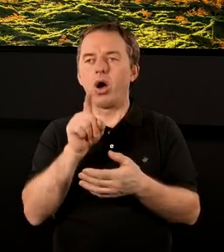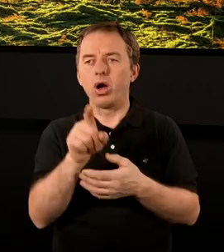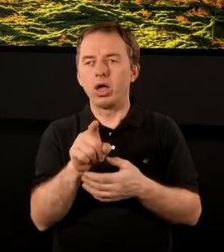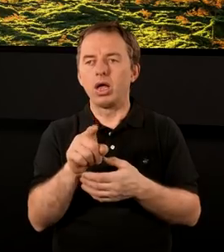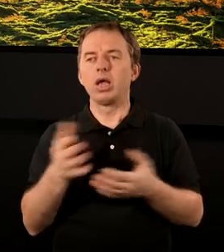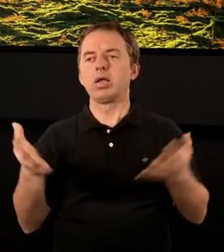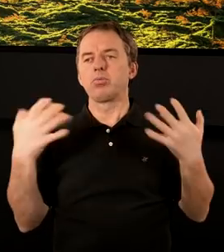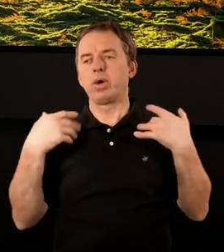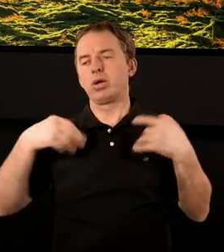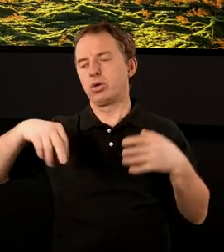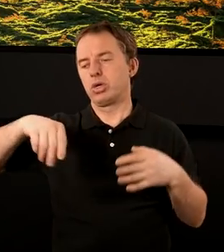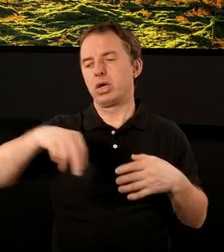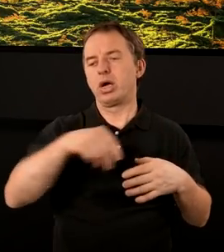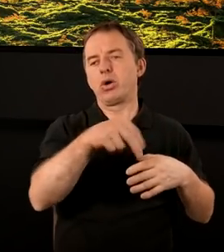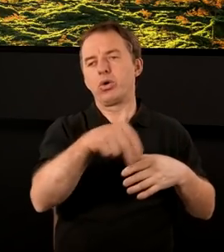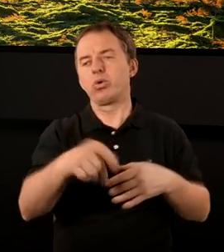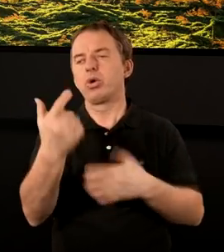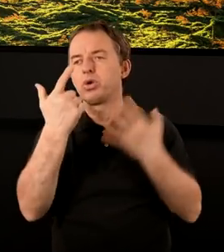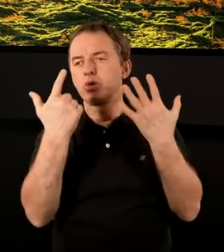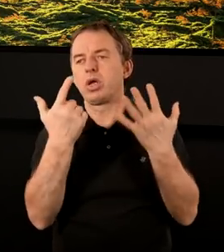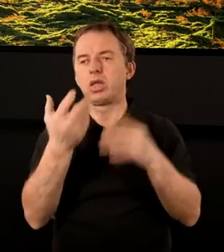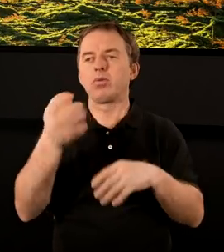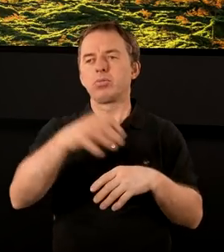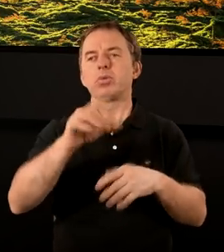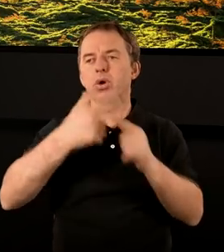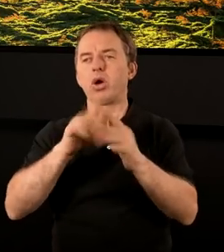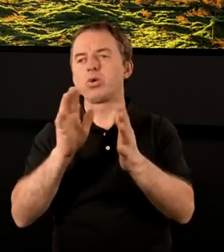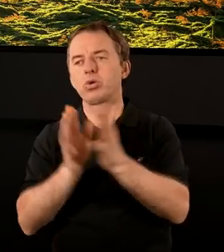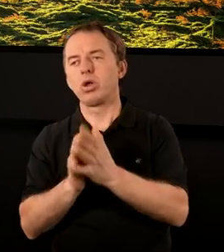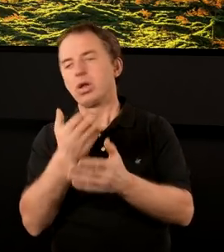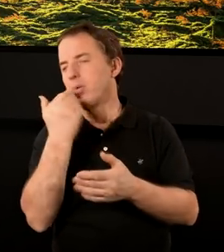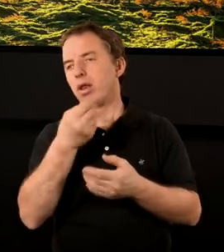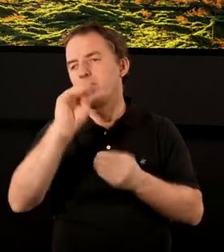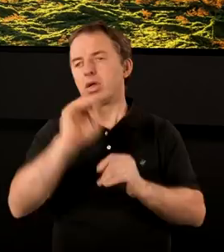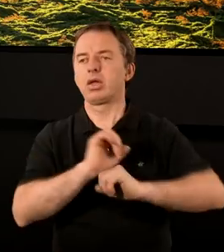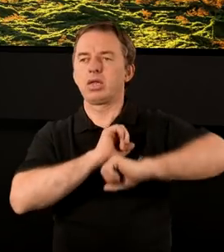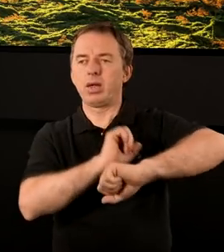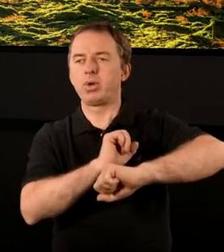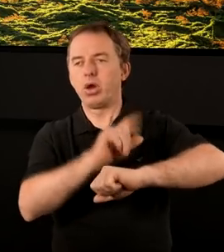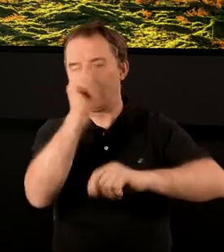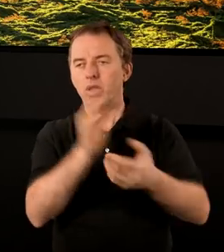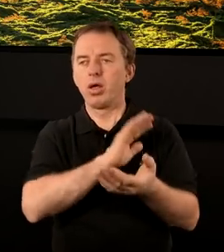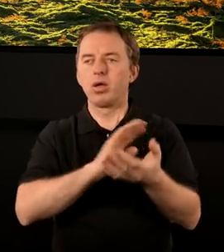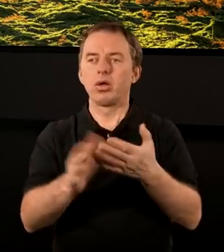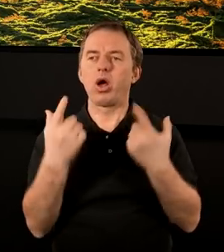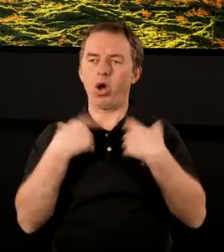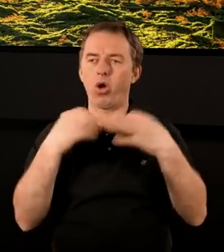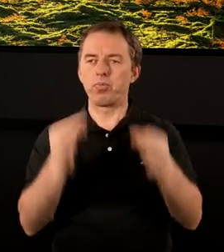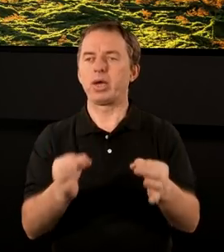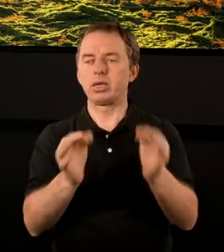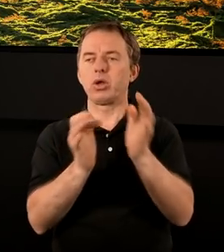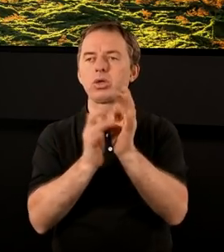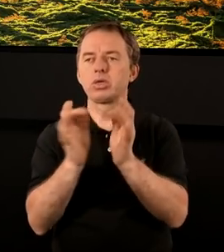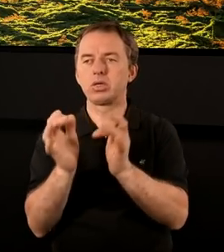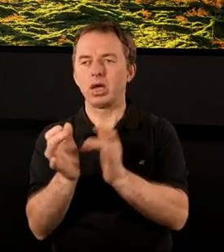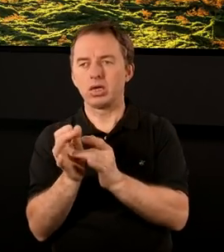On spaceruje koło siedmiu zborów. Wiecie, no nie ma większego zabezpieczenia dla ludzi, jak obecność Pana Jezusa.